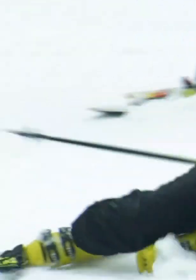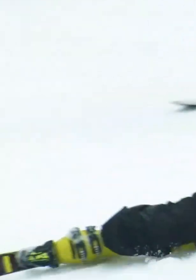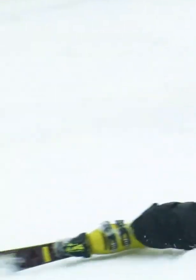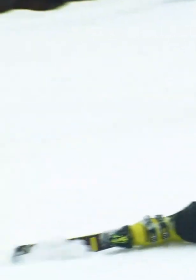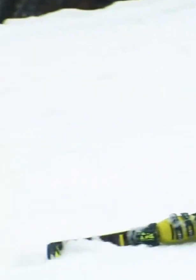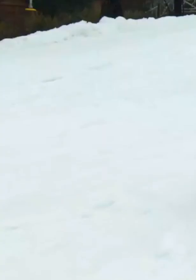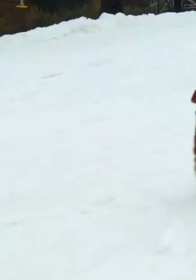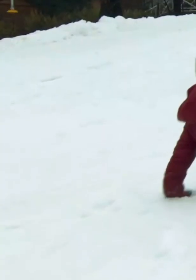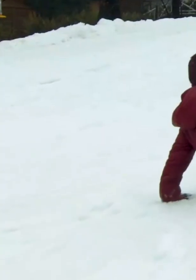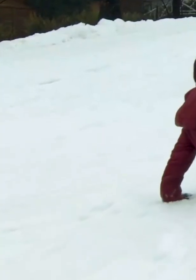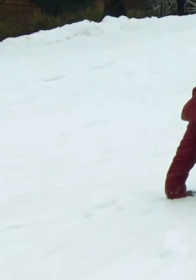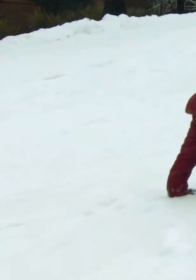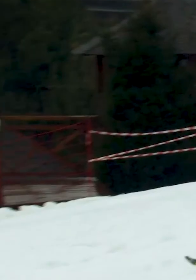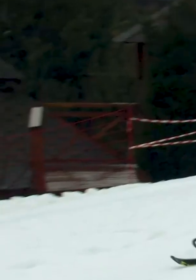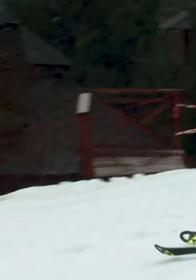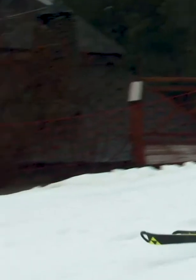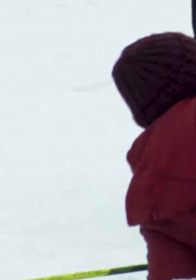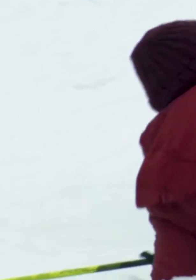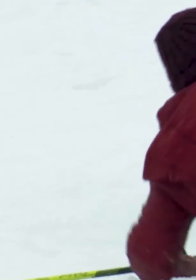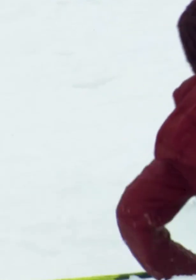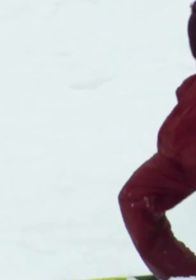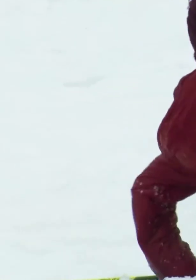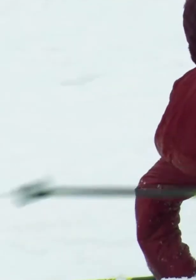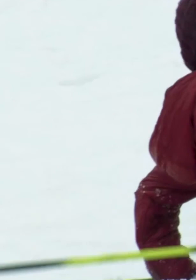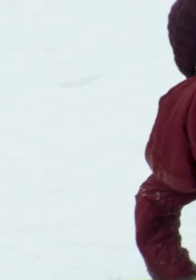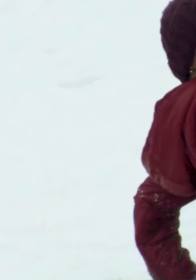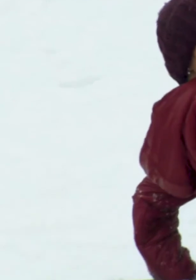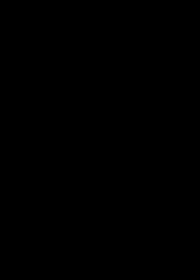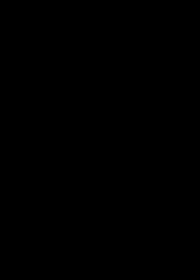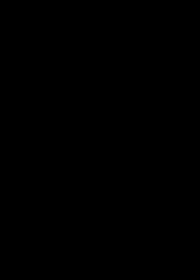Нє, нє, Нормально. Нормально. Нормально.